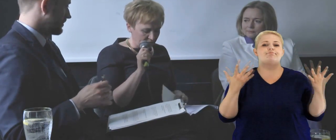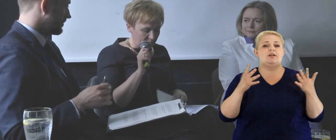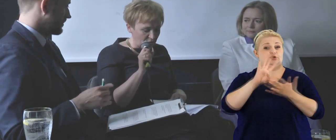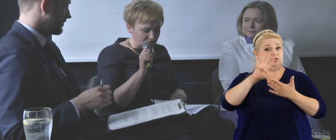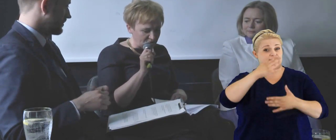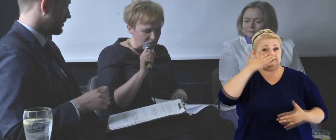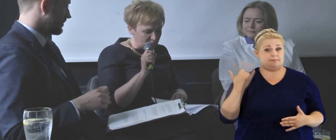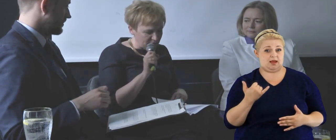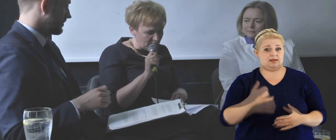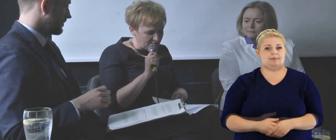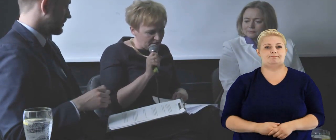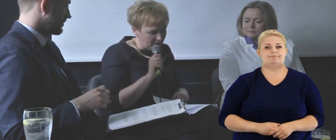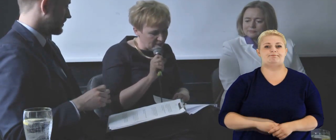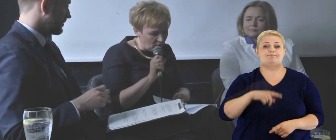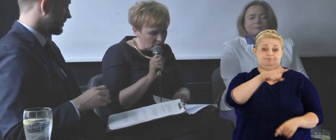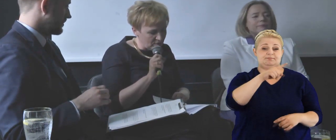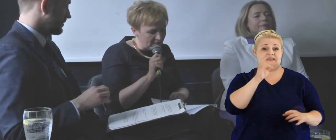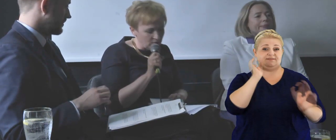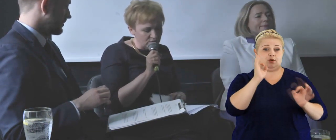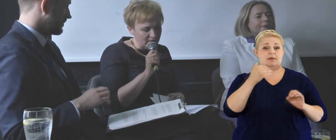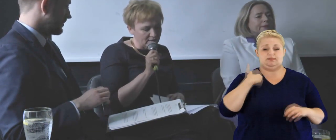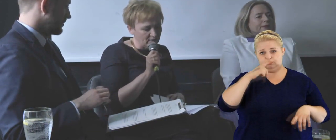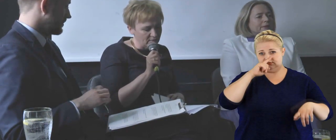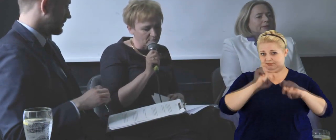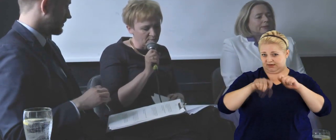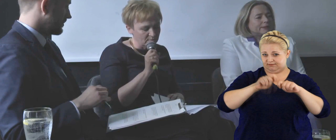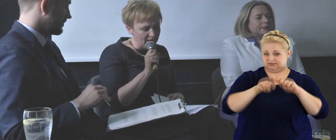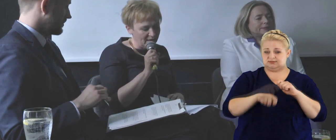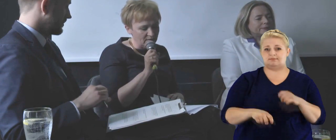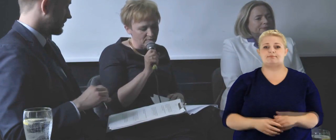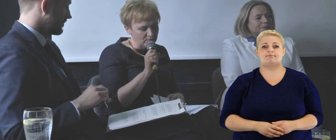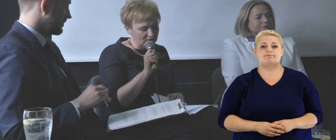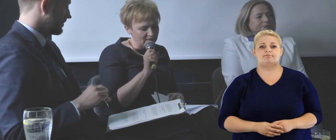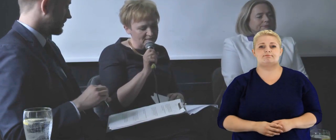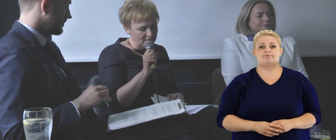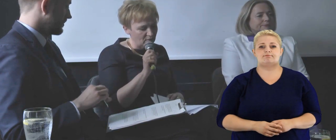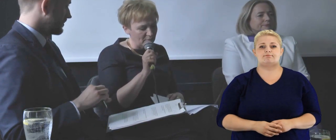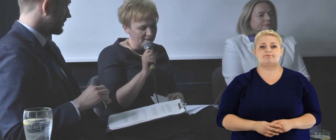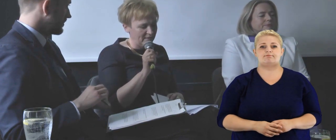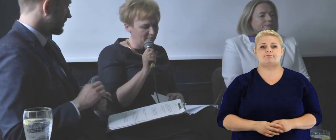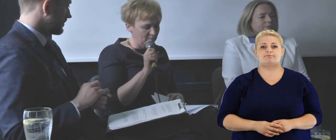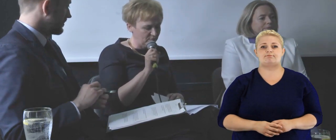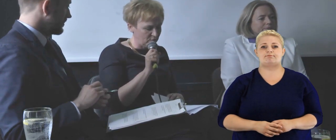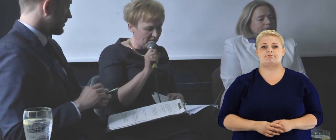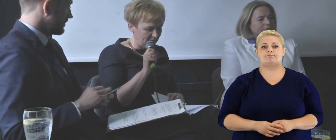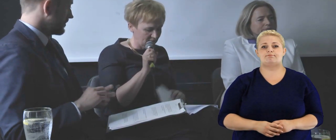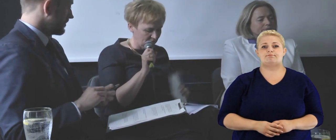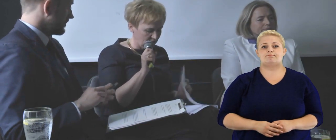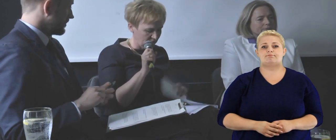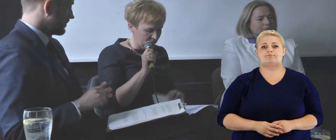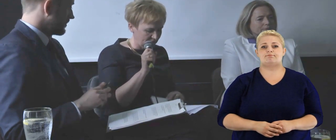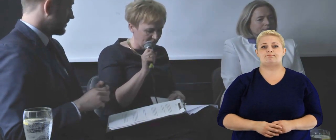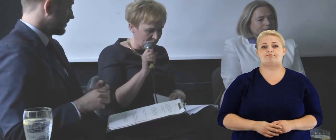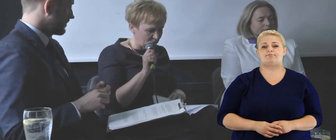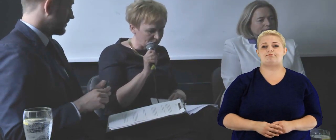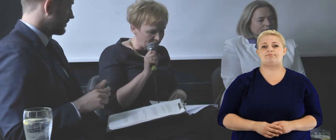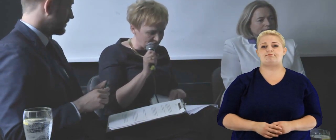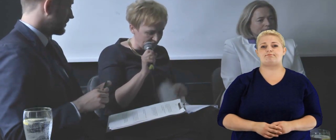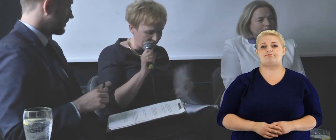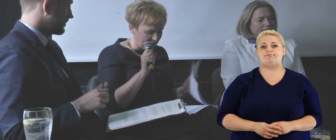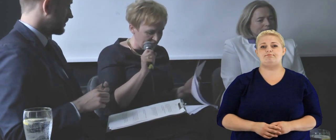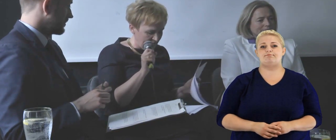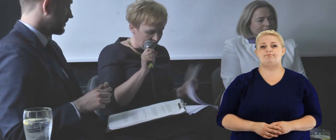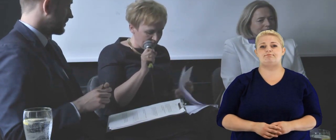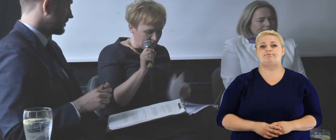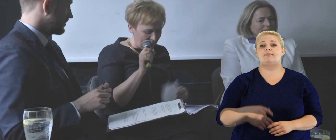może zacznijmy właśnie od tego, że na 14 maja, wczoraj te dane były